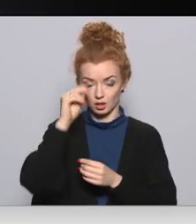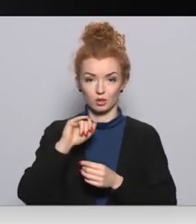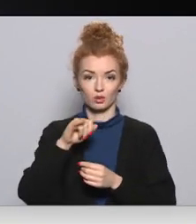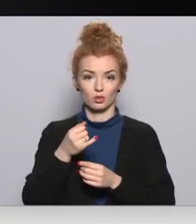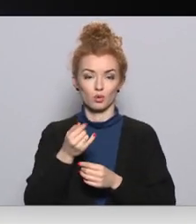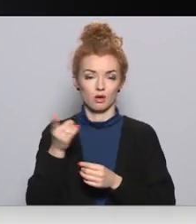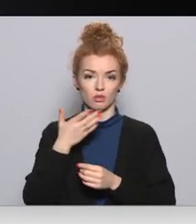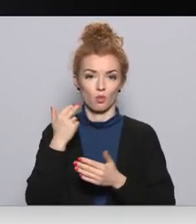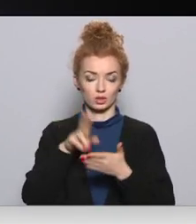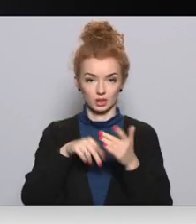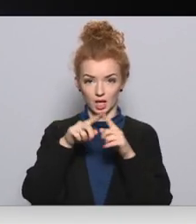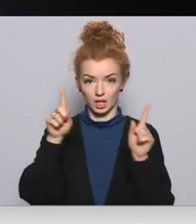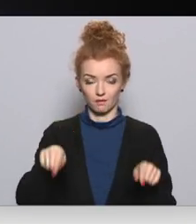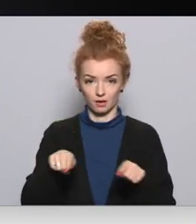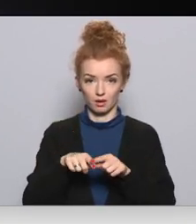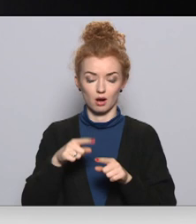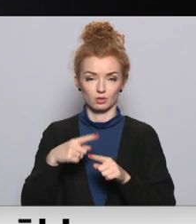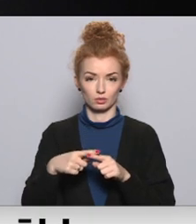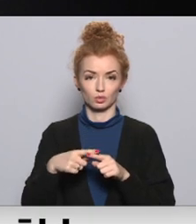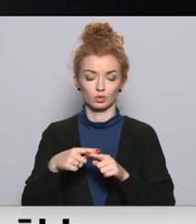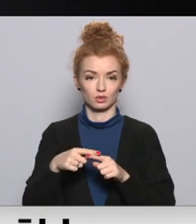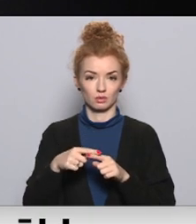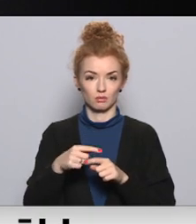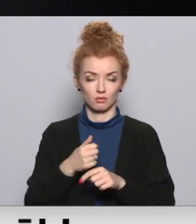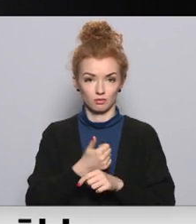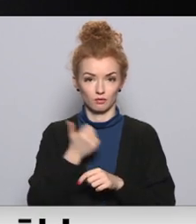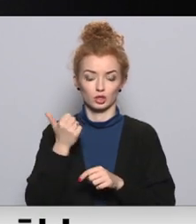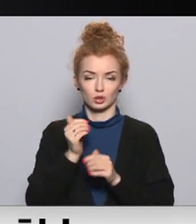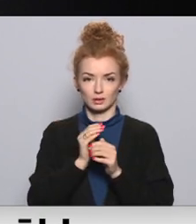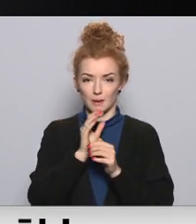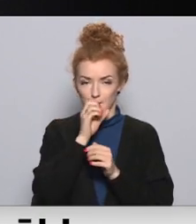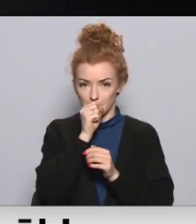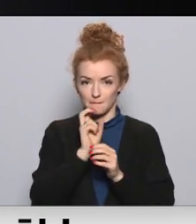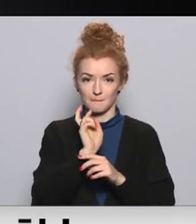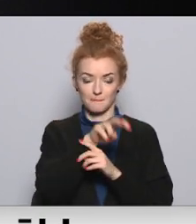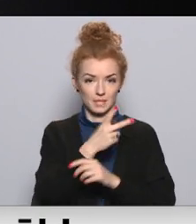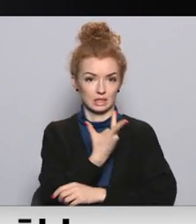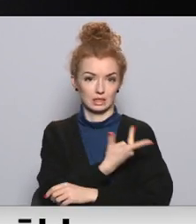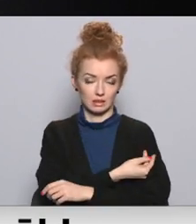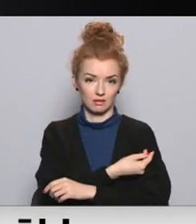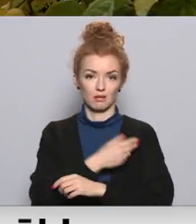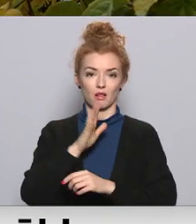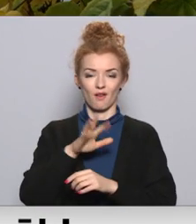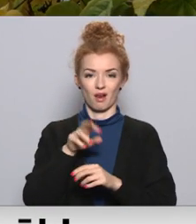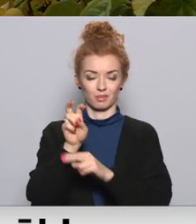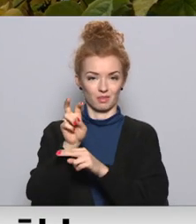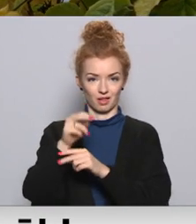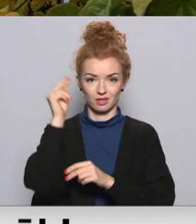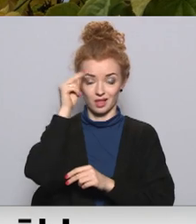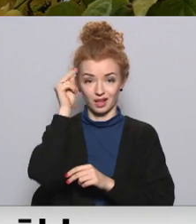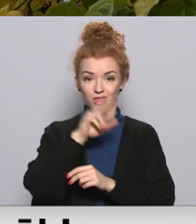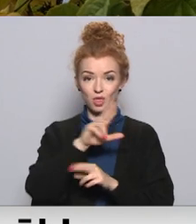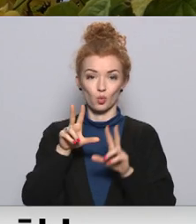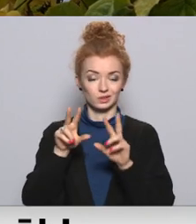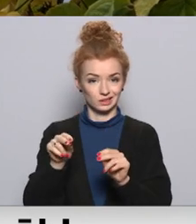certifikāts, un viņš aizgāja slepus vakcinēties, lai varētu iet uz treniņiem. Neuzticību